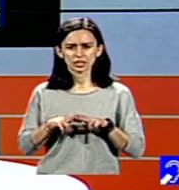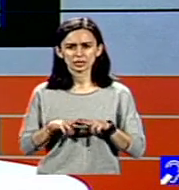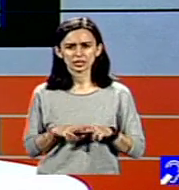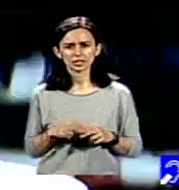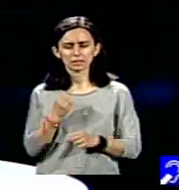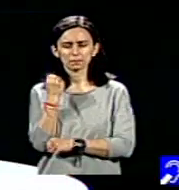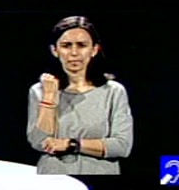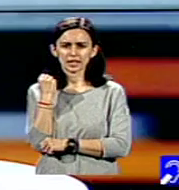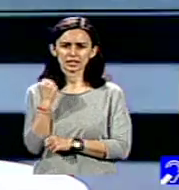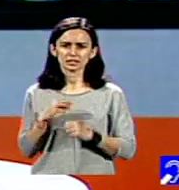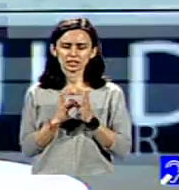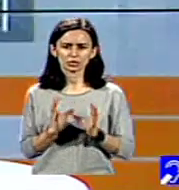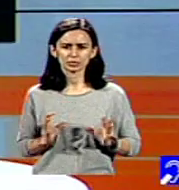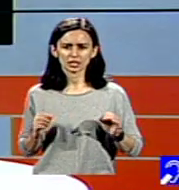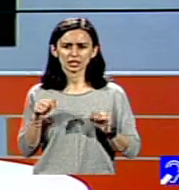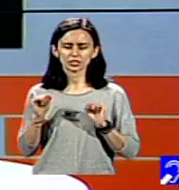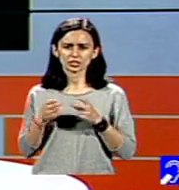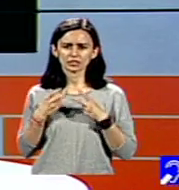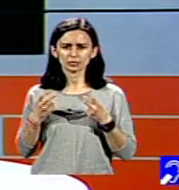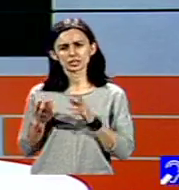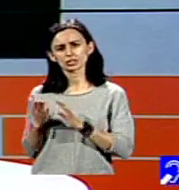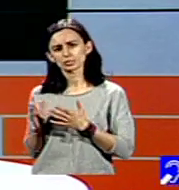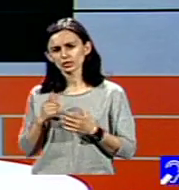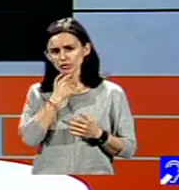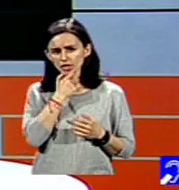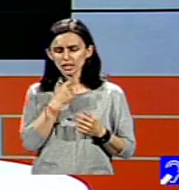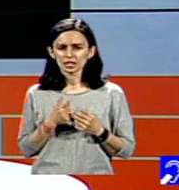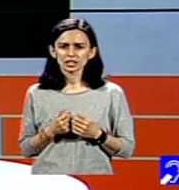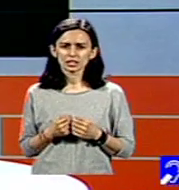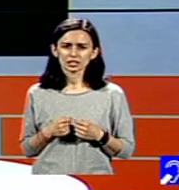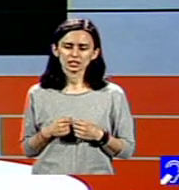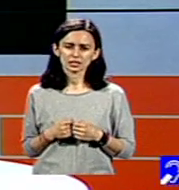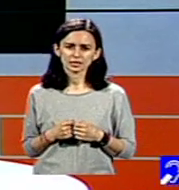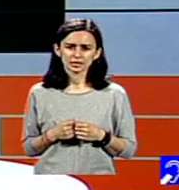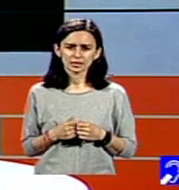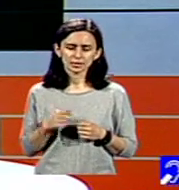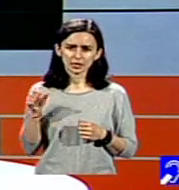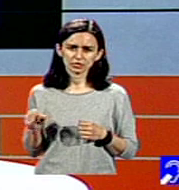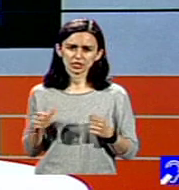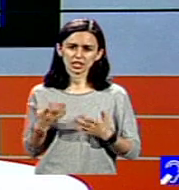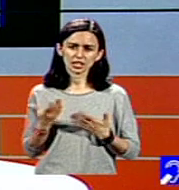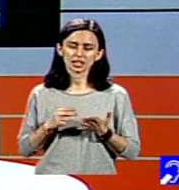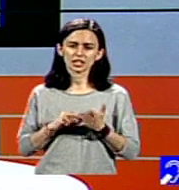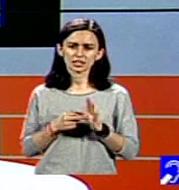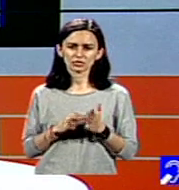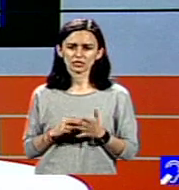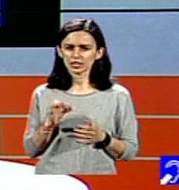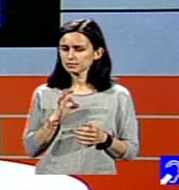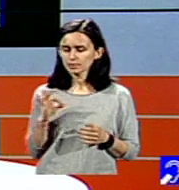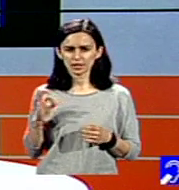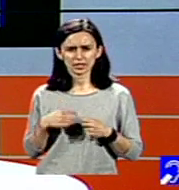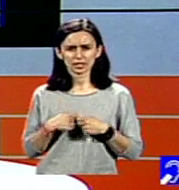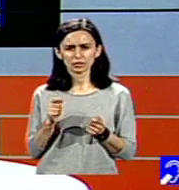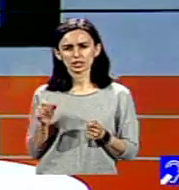era gazda acestui eveniment, pornit cu ani în urmă tot de România. Ei bine, persoana care a rezolvat perfect toate